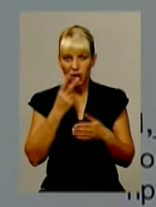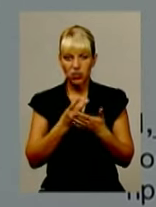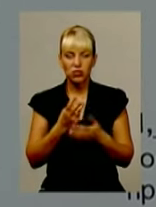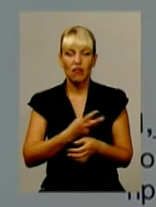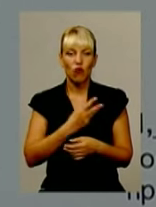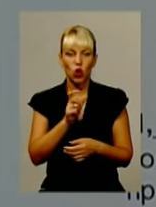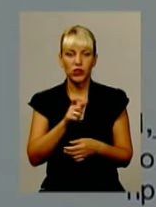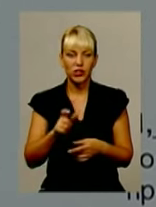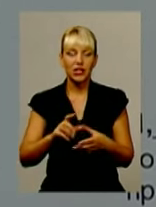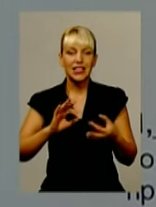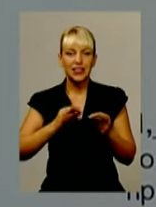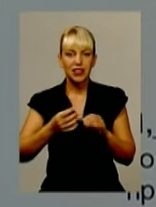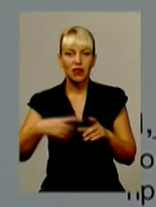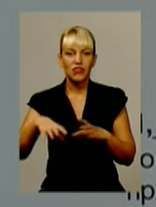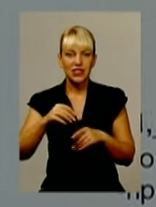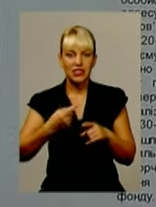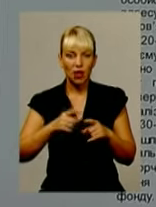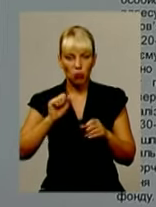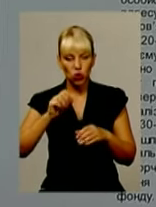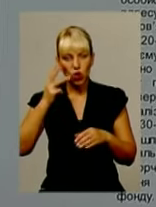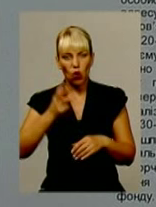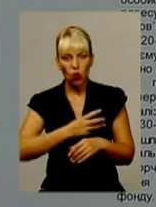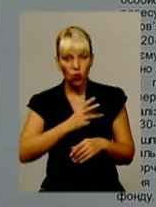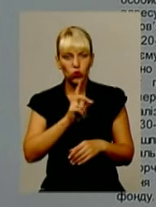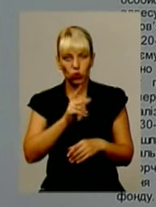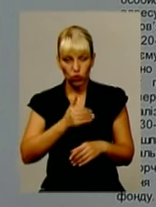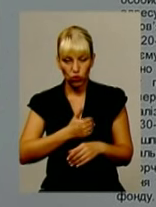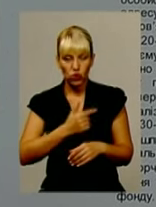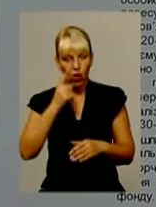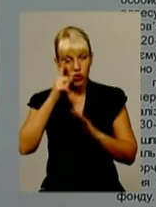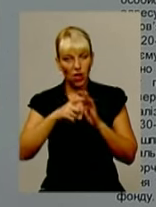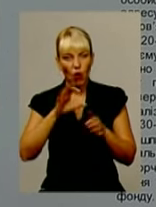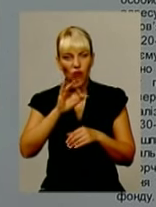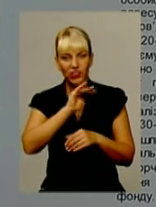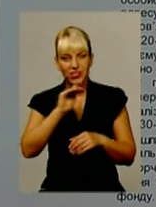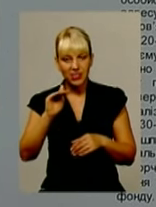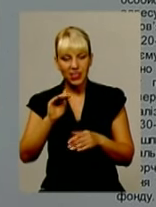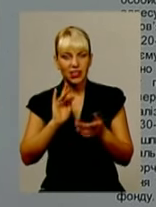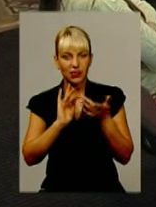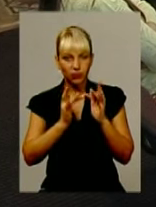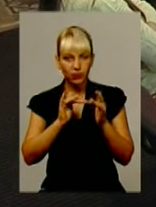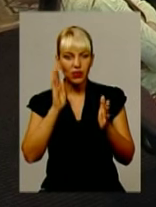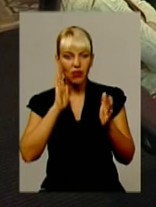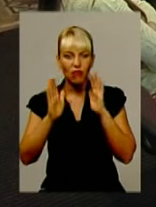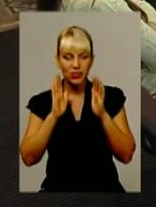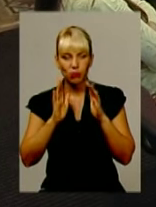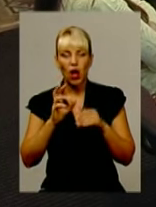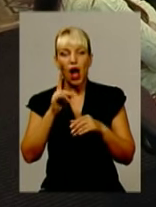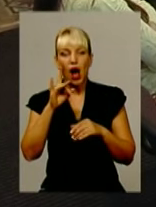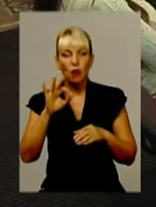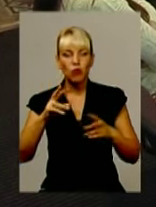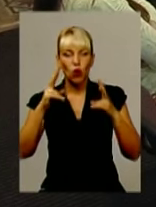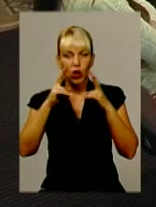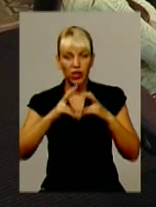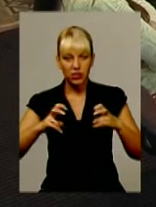Детальніше про це усі охочі можуть дізнатись на офіційному сайті руху та в мережі «Фейсбук». А про результати дослідження активісти